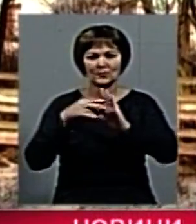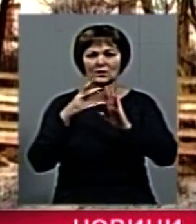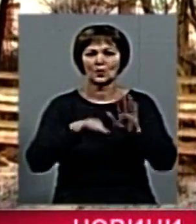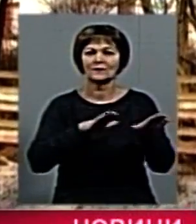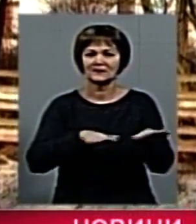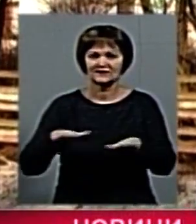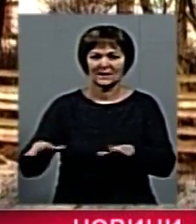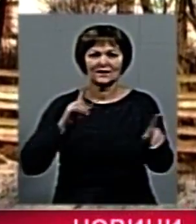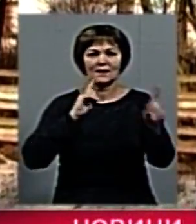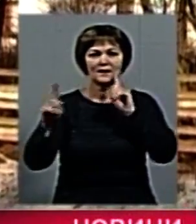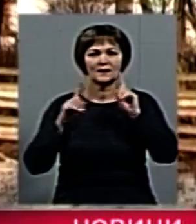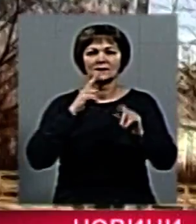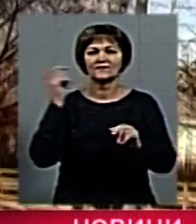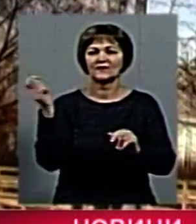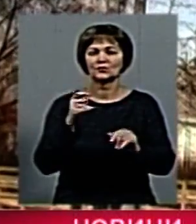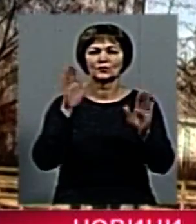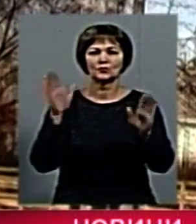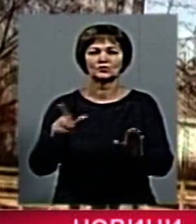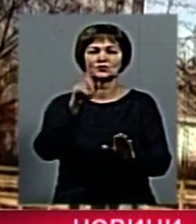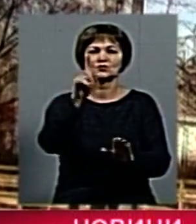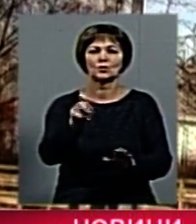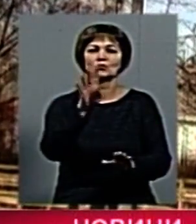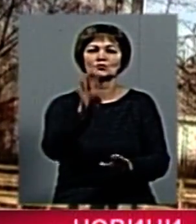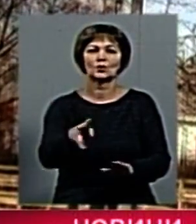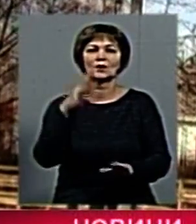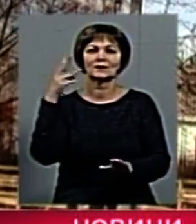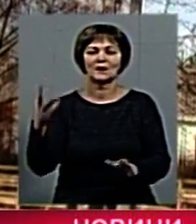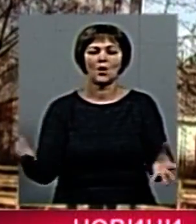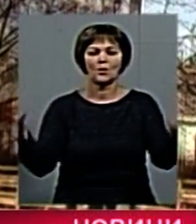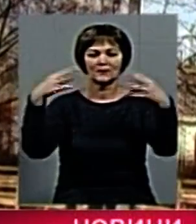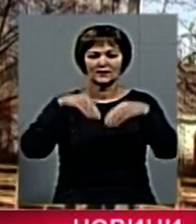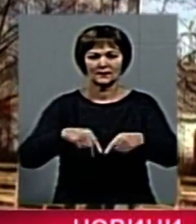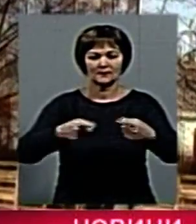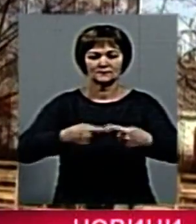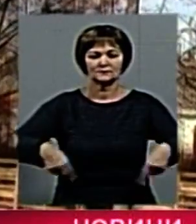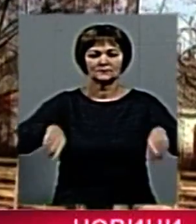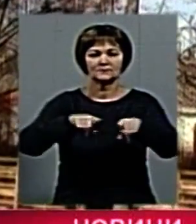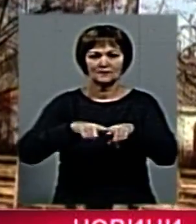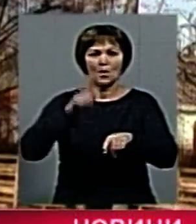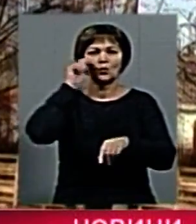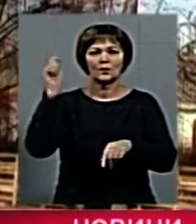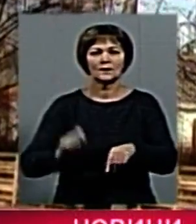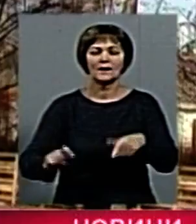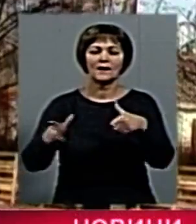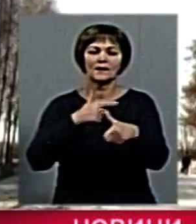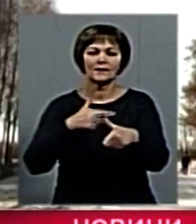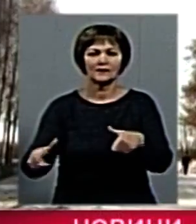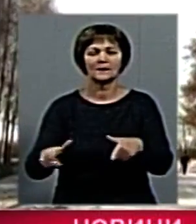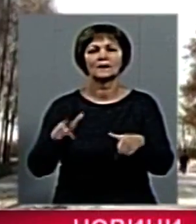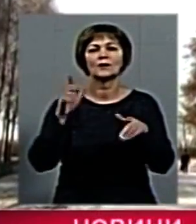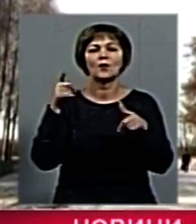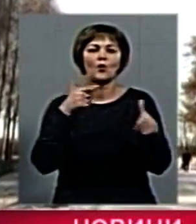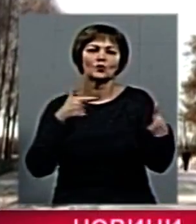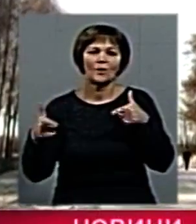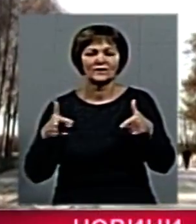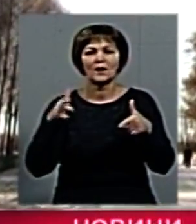рад у неділю відбудуться в 143 об'єднаних територіальних громадах України. Але от чи збираються самі жителі